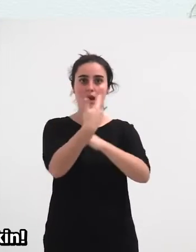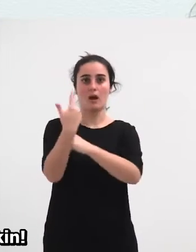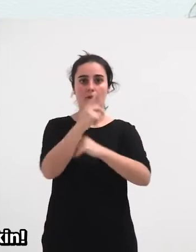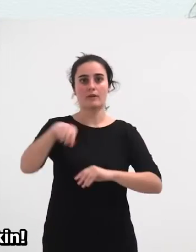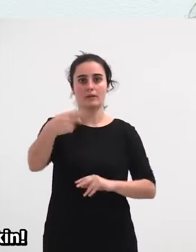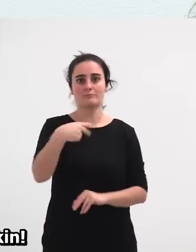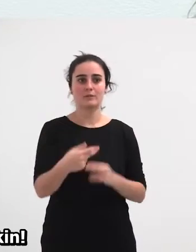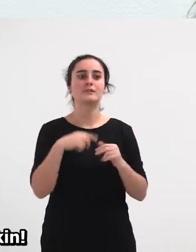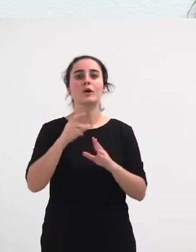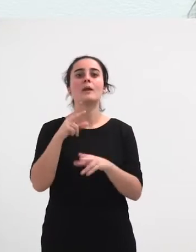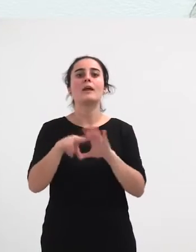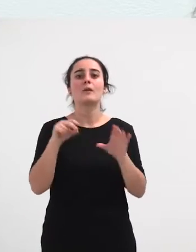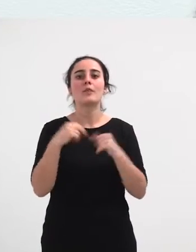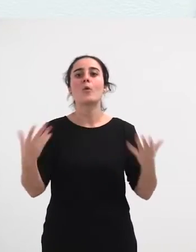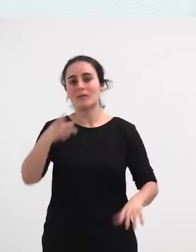euskalos erdien guztien, bideorrekin.